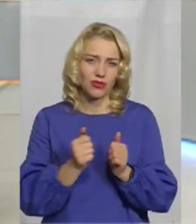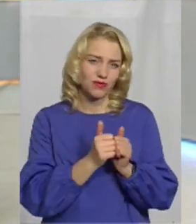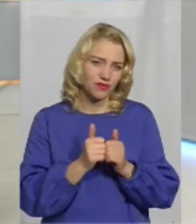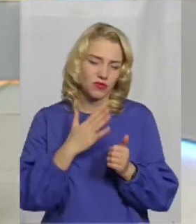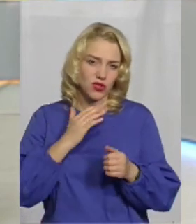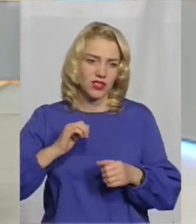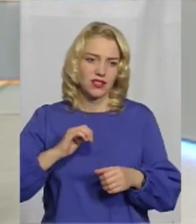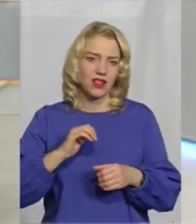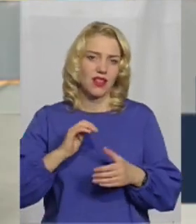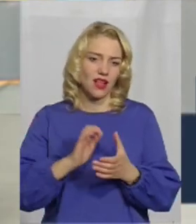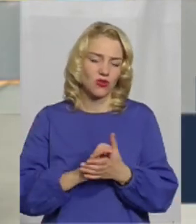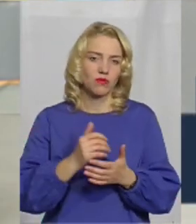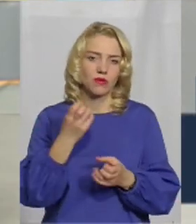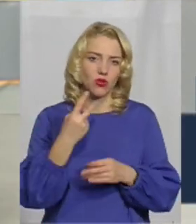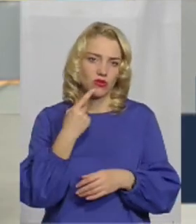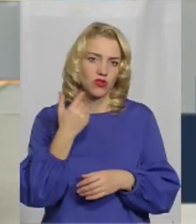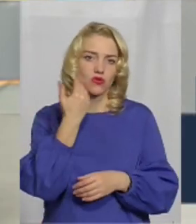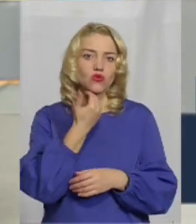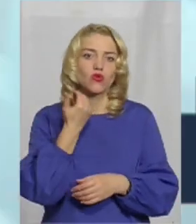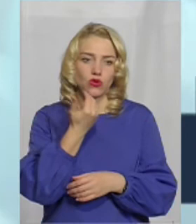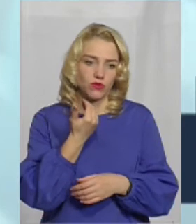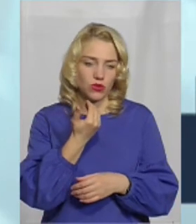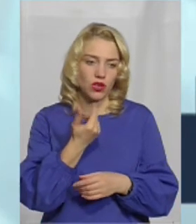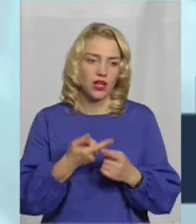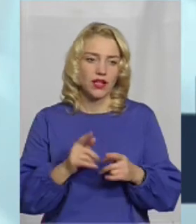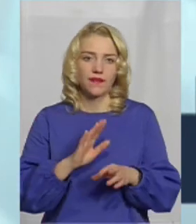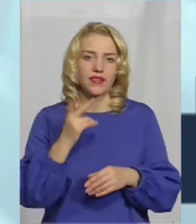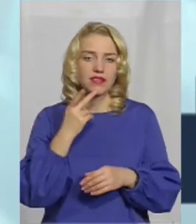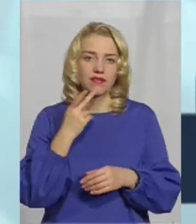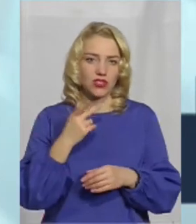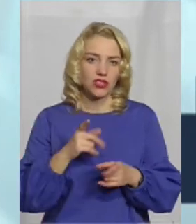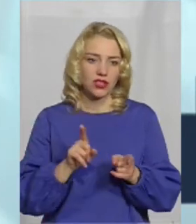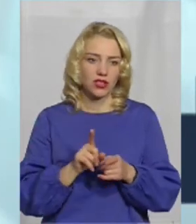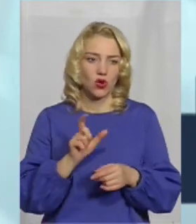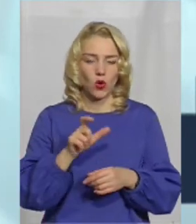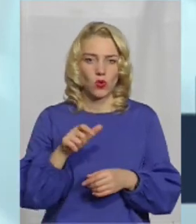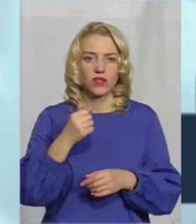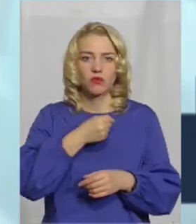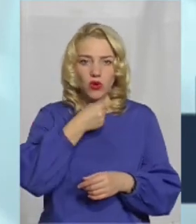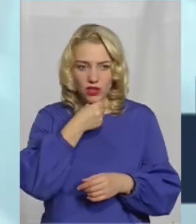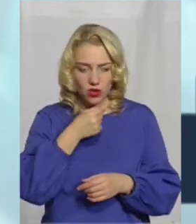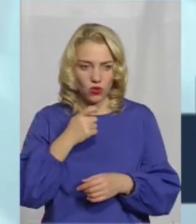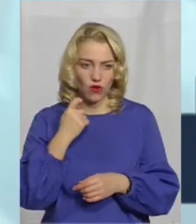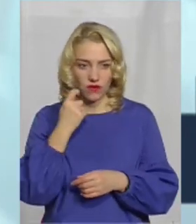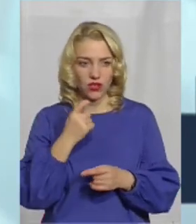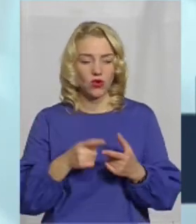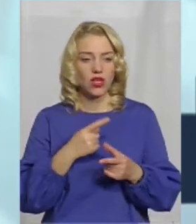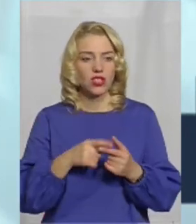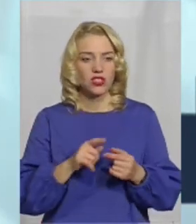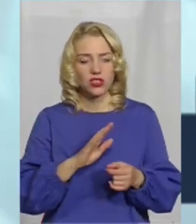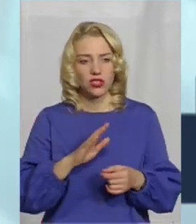знайомих, що соромно просто, тому що не завжди там люди похилого віку чи якісь з